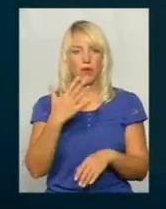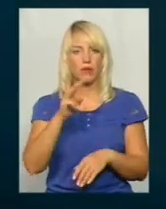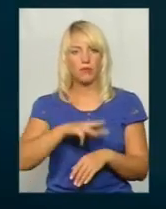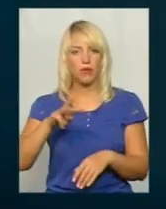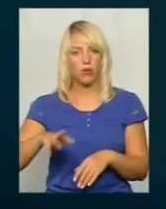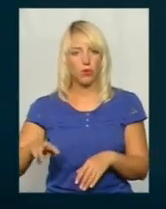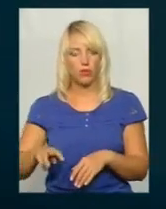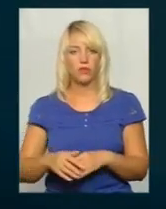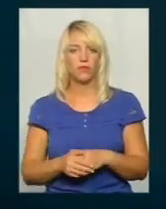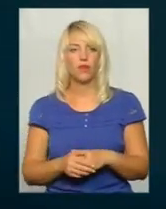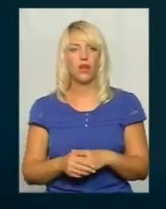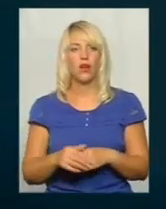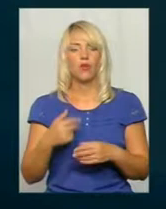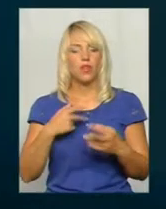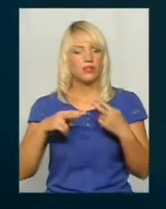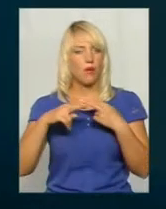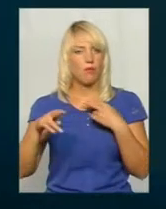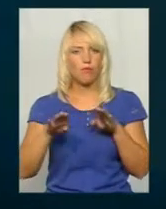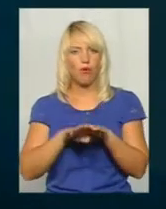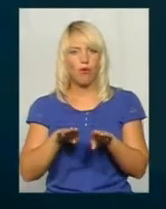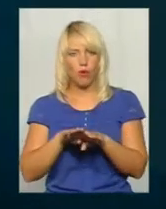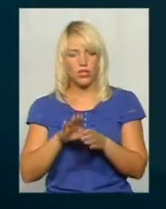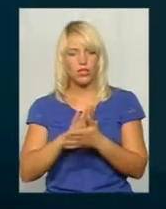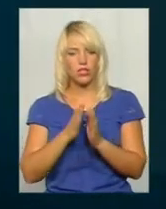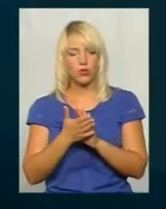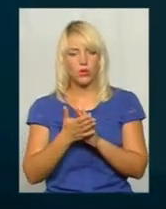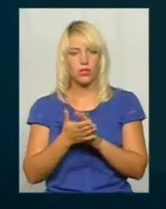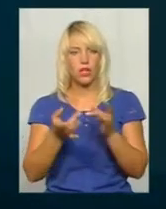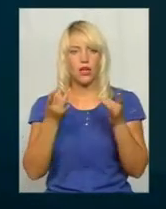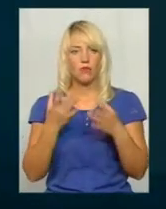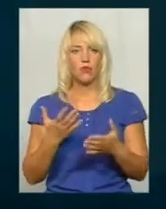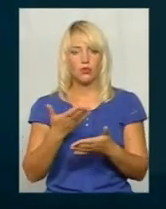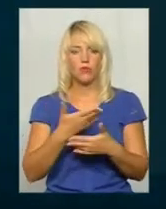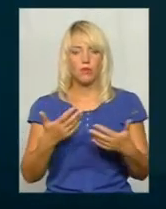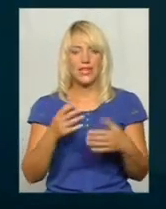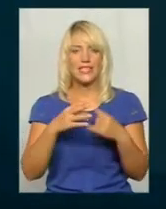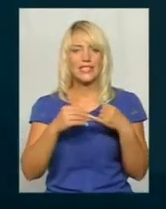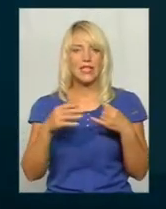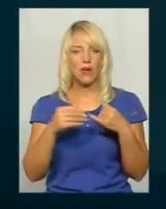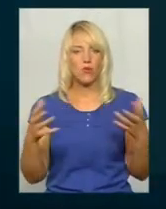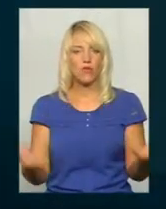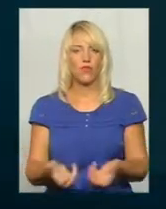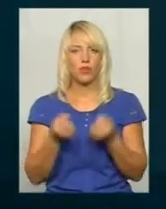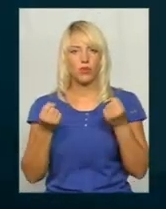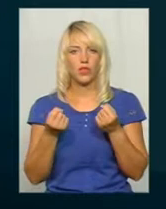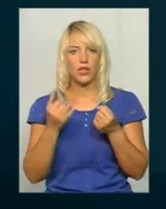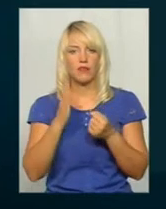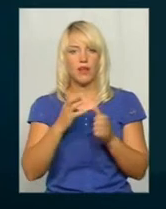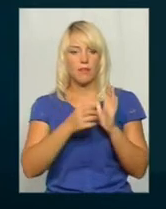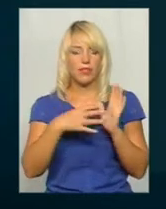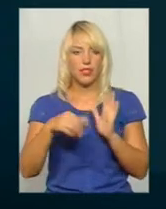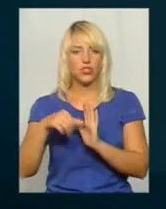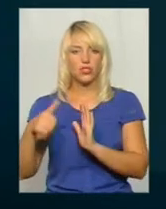свої проблеми. У нас похожа ситуація, просто ми землю врятували в 15-16 роках,